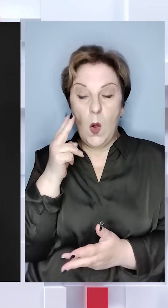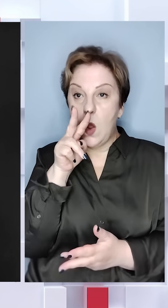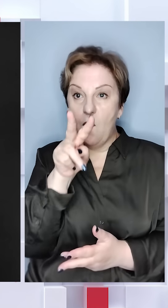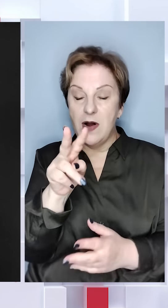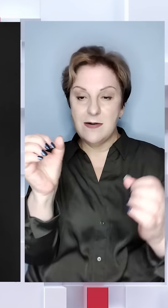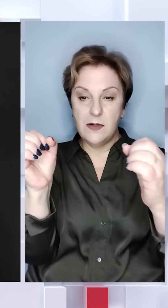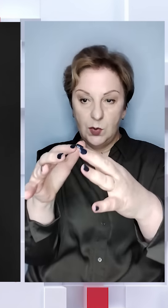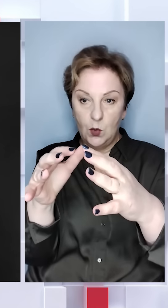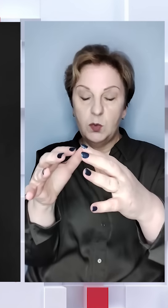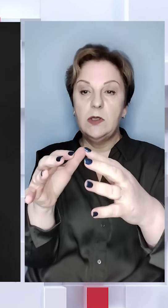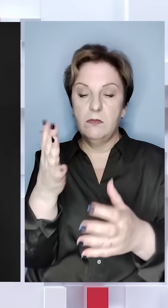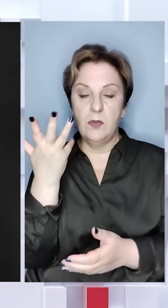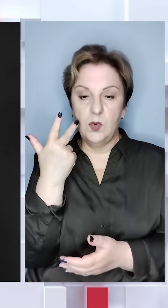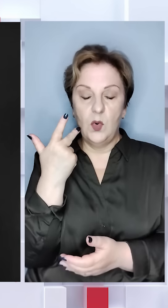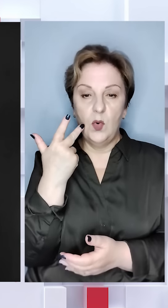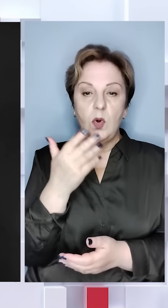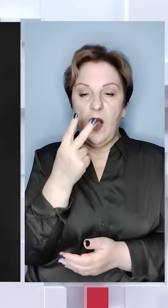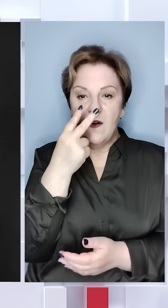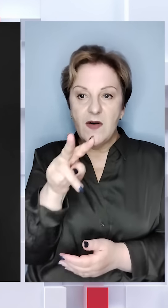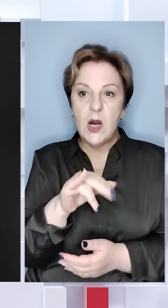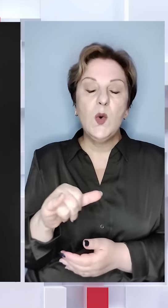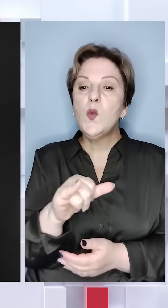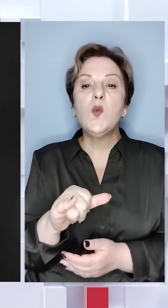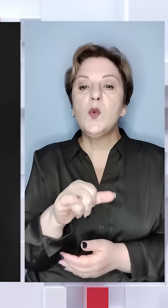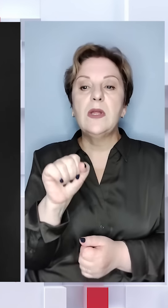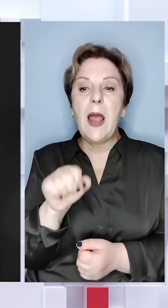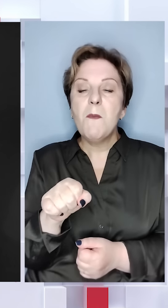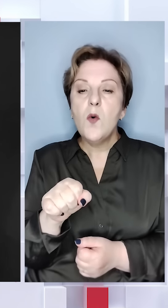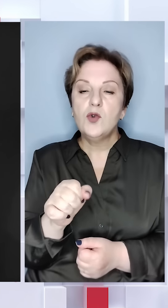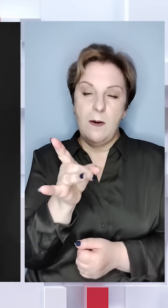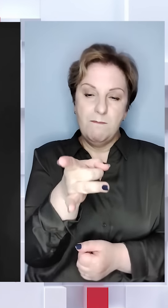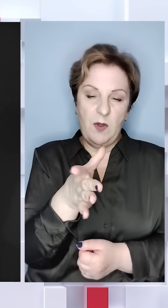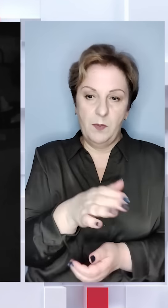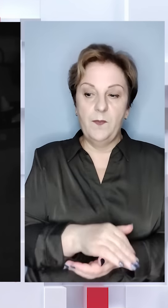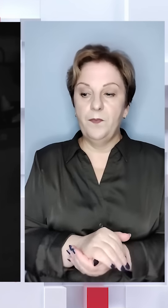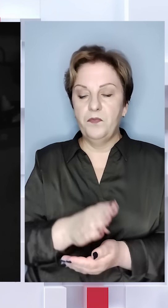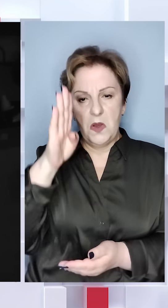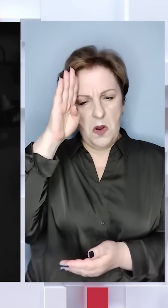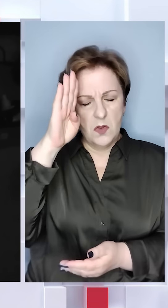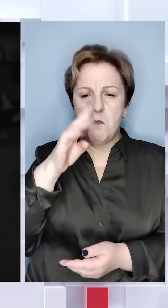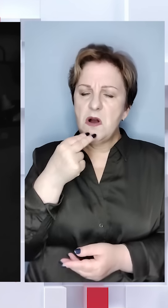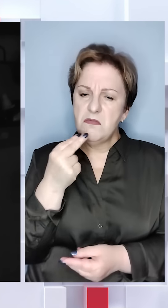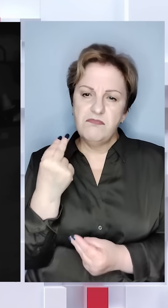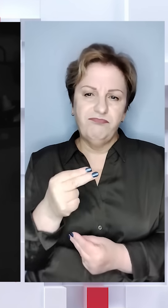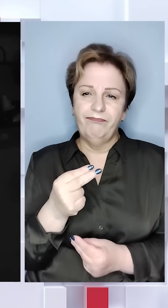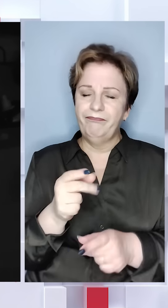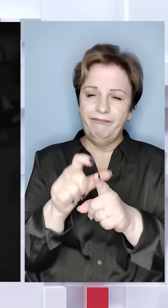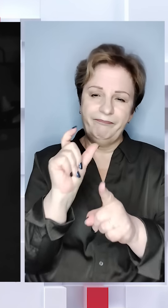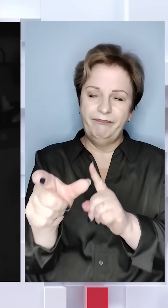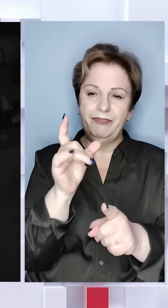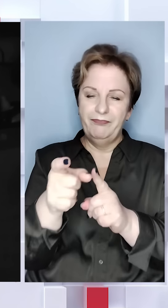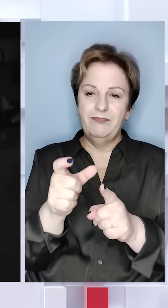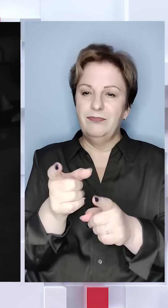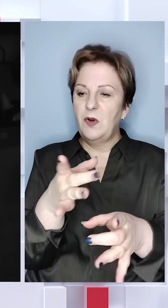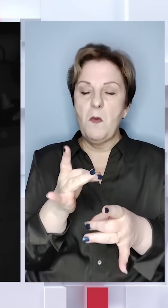видно скупчення, коли видно, куди можна попрацювати. Хлопці настільки якісно відпрацьовують, що